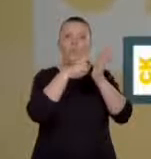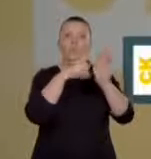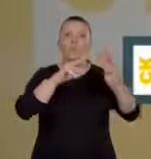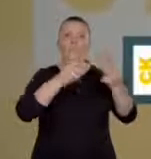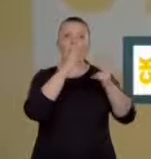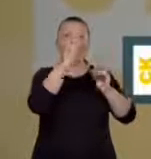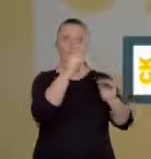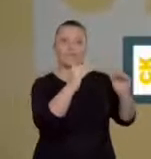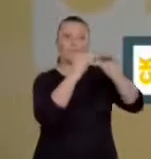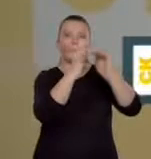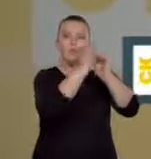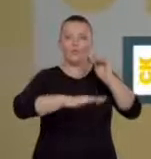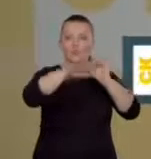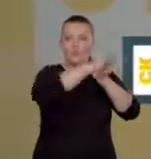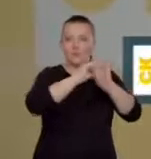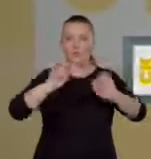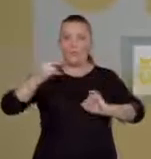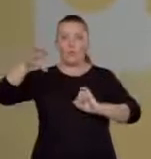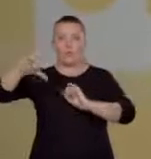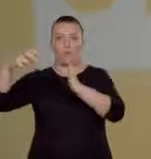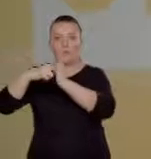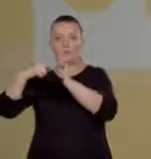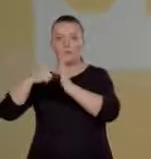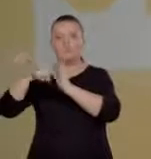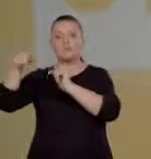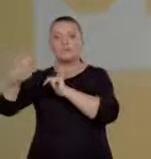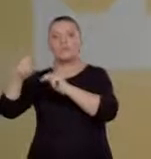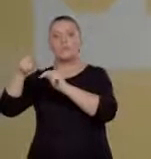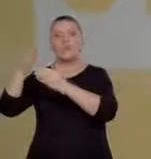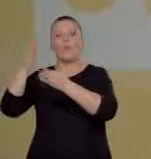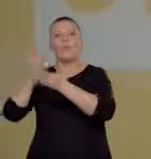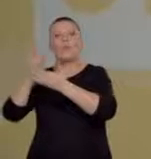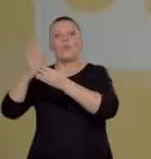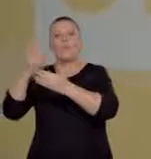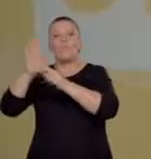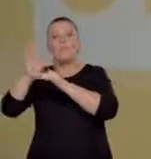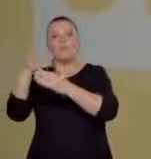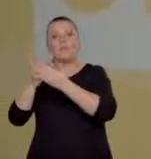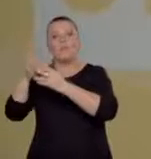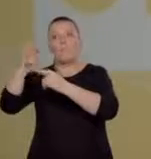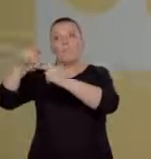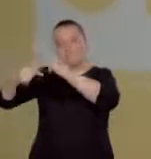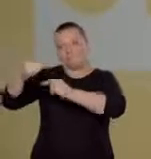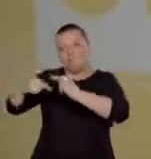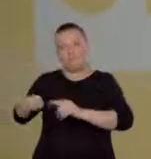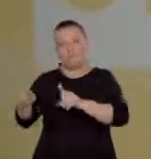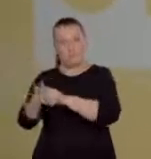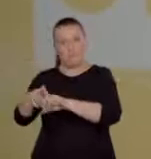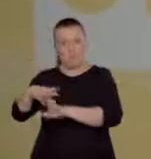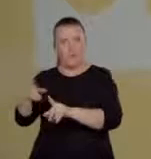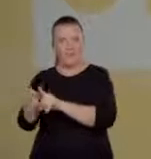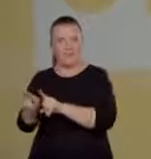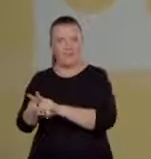adaptacjami do warunków życia, a cechami, które są jedynie śladem po ich przeszłości ewolucyjnej, pewnego rodzaju